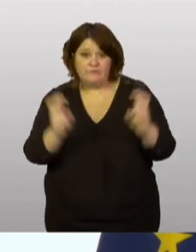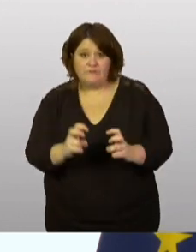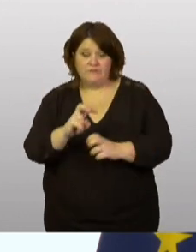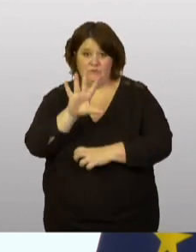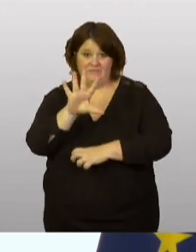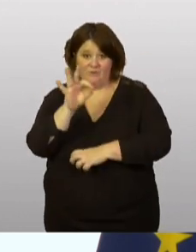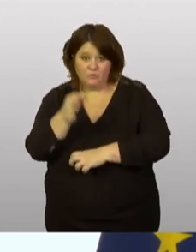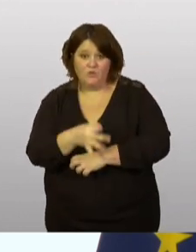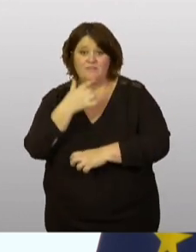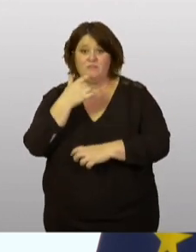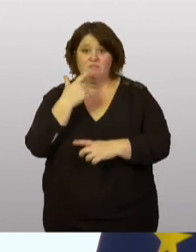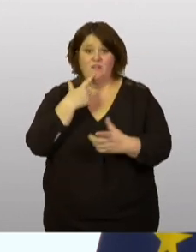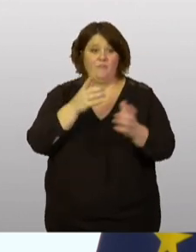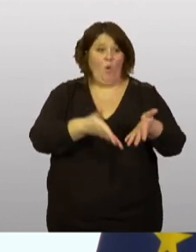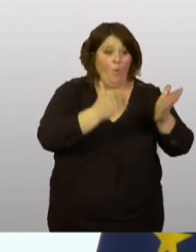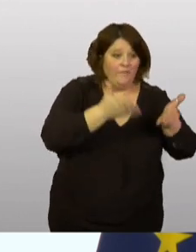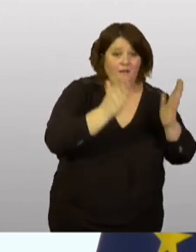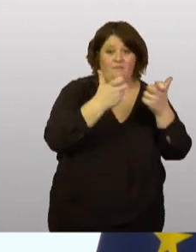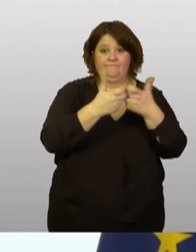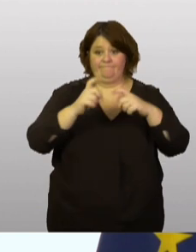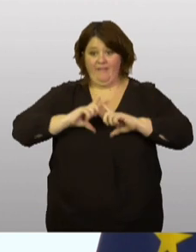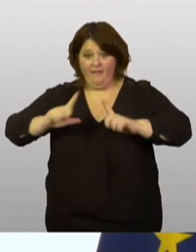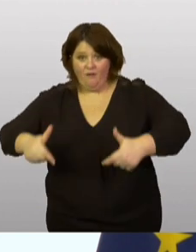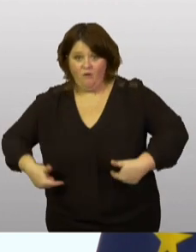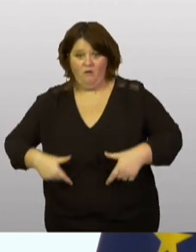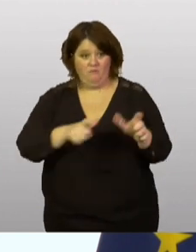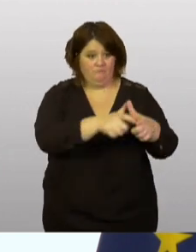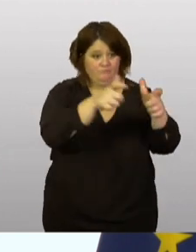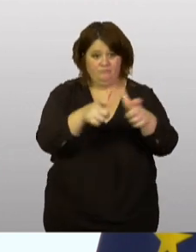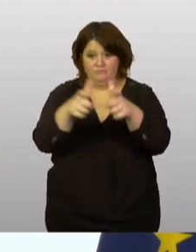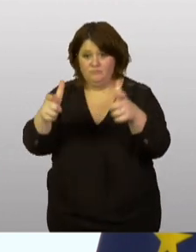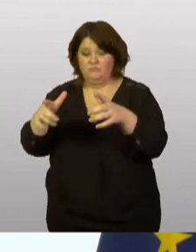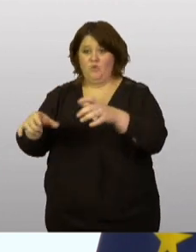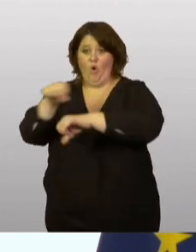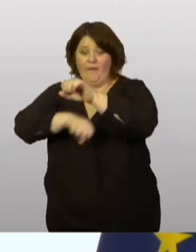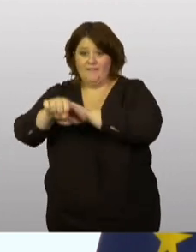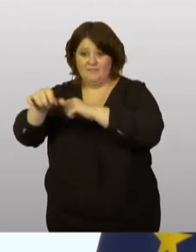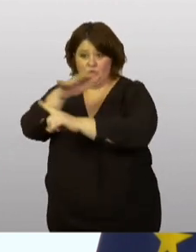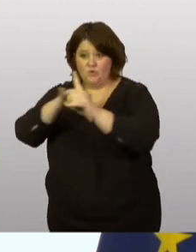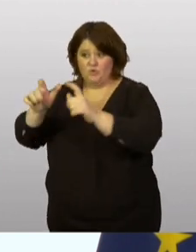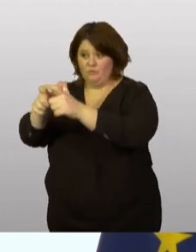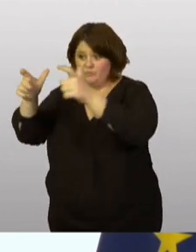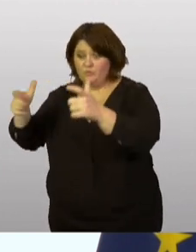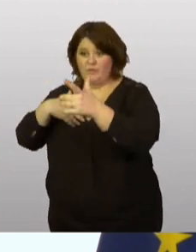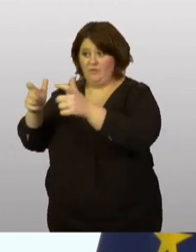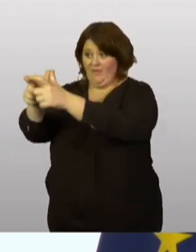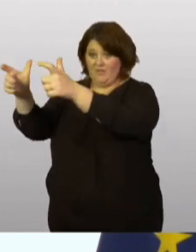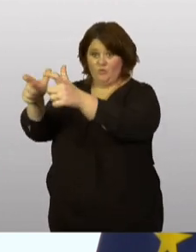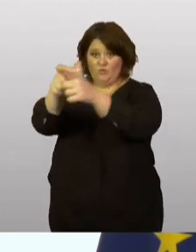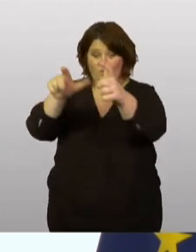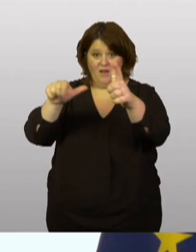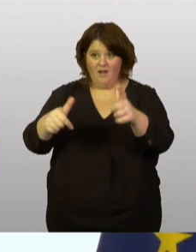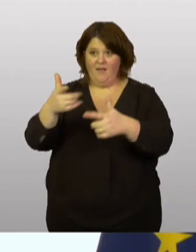écoles, les hôpitaux, les organismes sociaux et des objets d'infrastructures qui seront